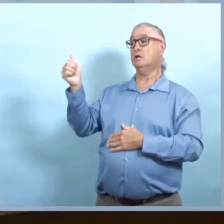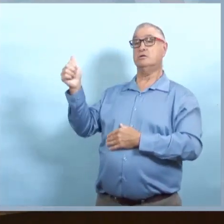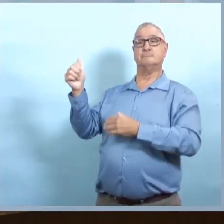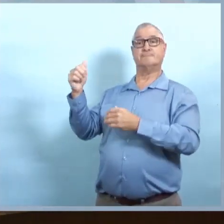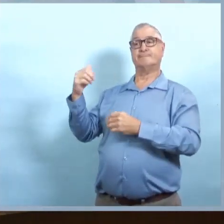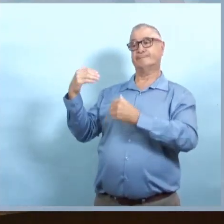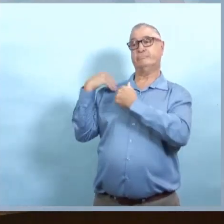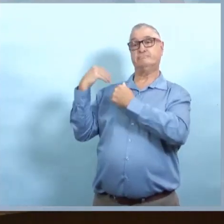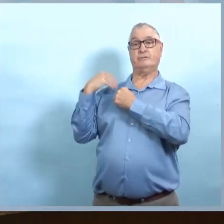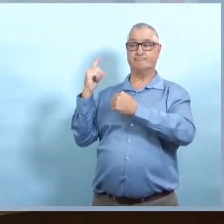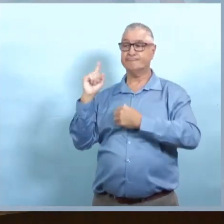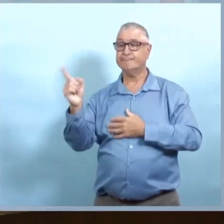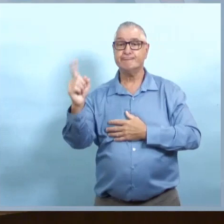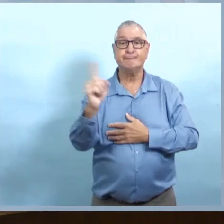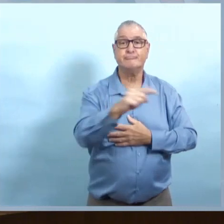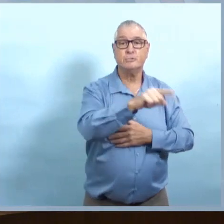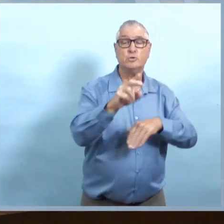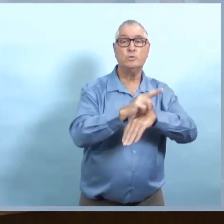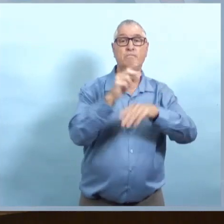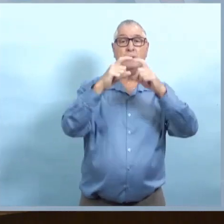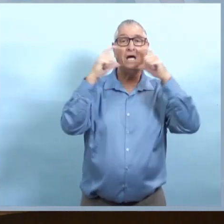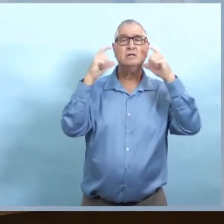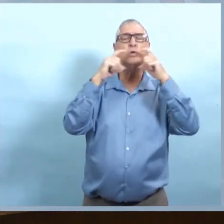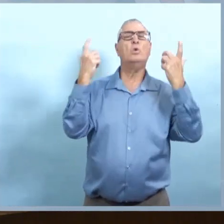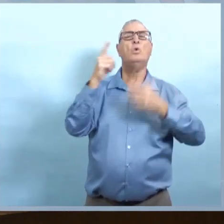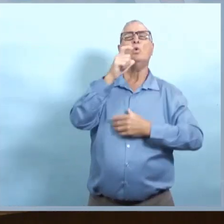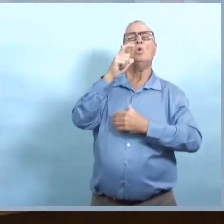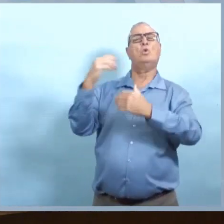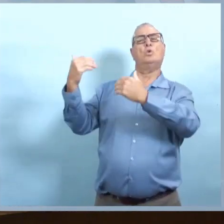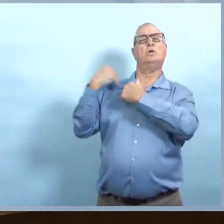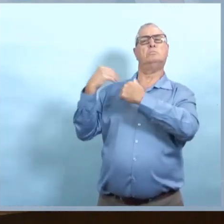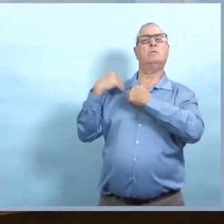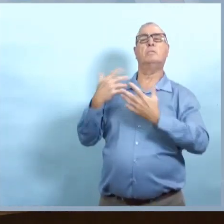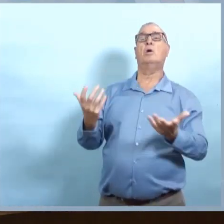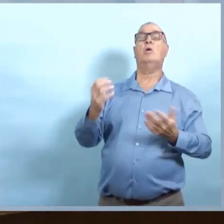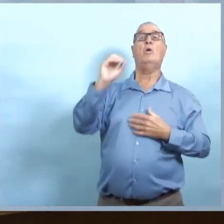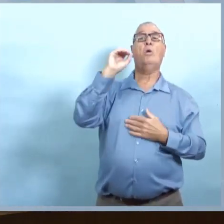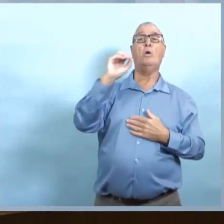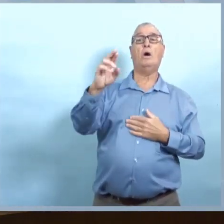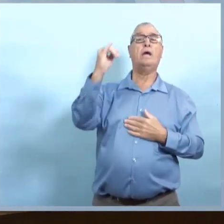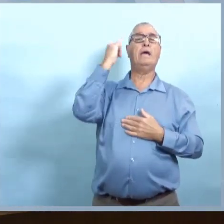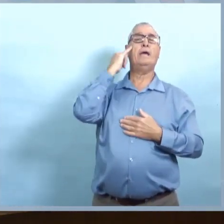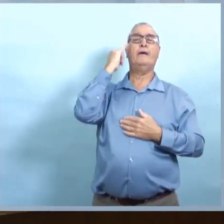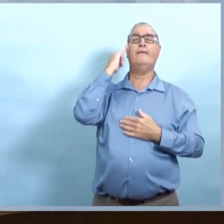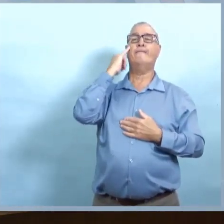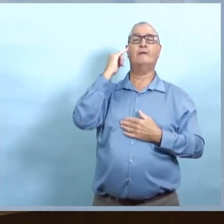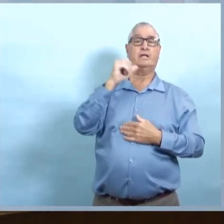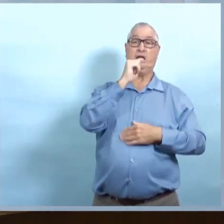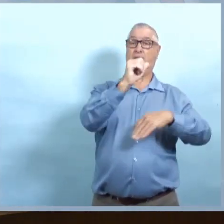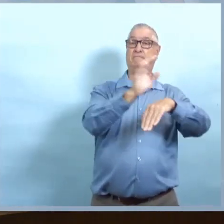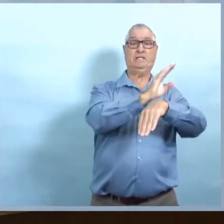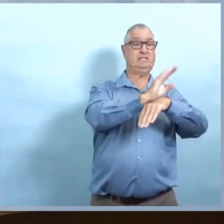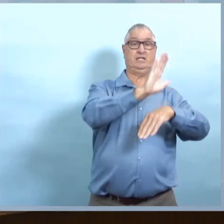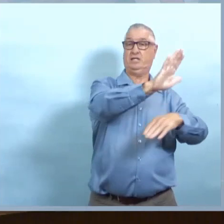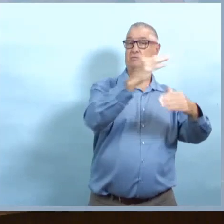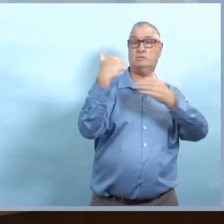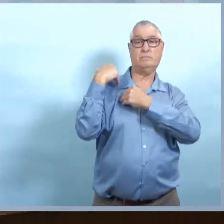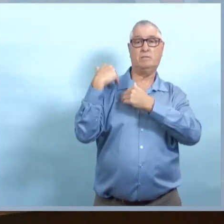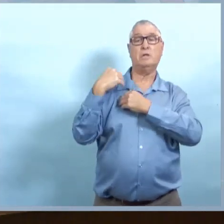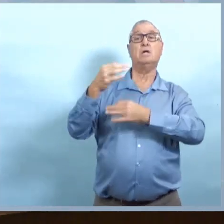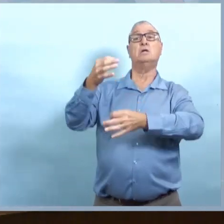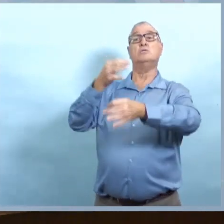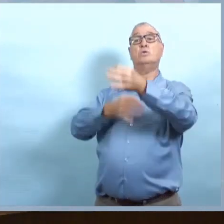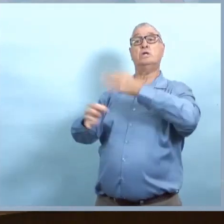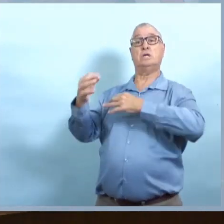faire? Est-ce que c'est les entreprises, les restaurants qui sont responsables d'appliquer cette mesure de faire en sorte que tout le monde